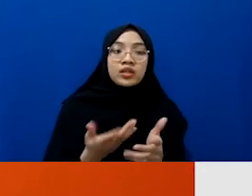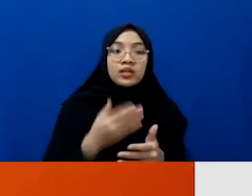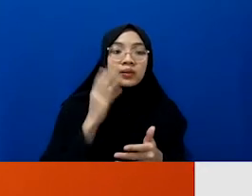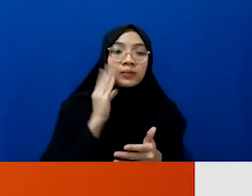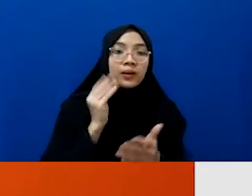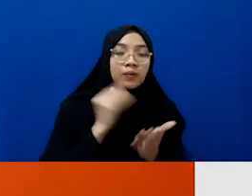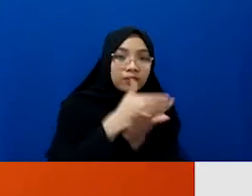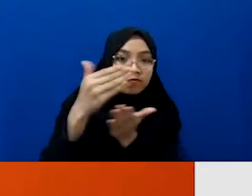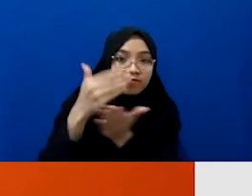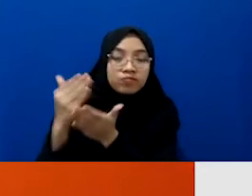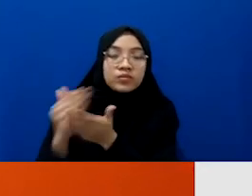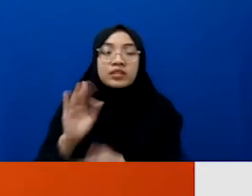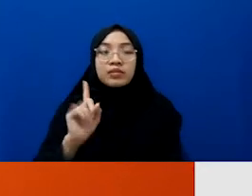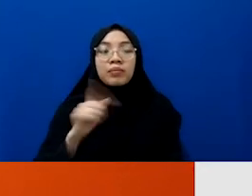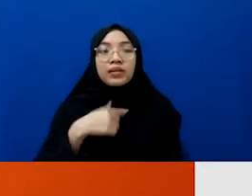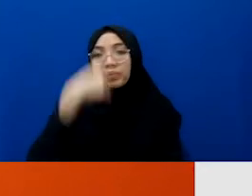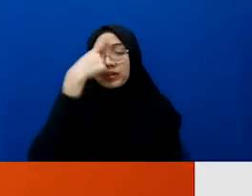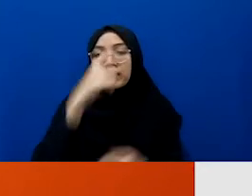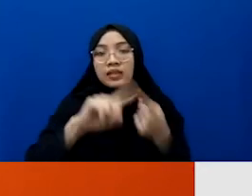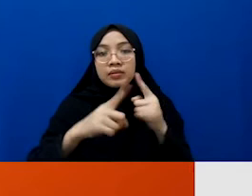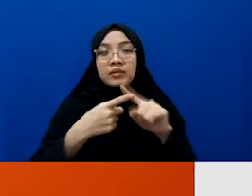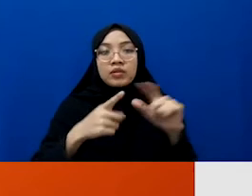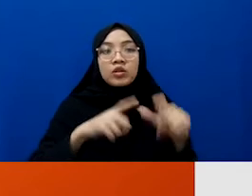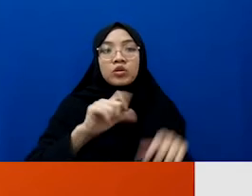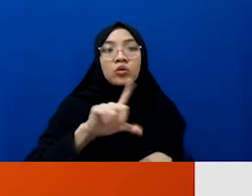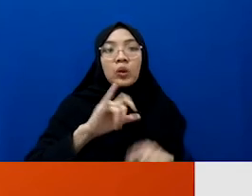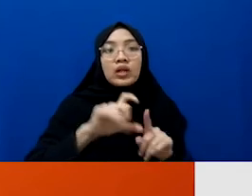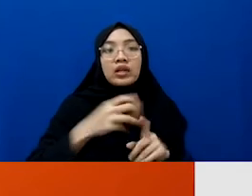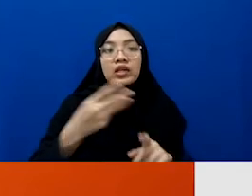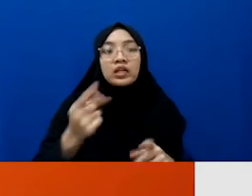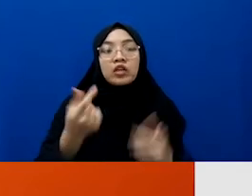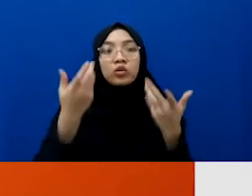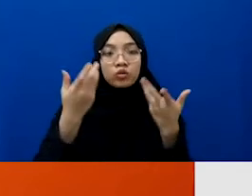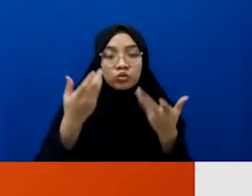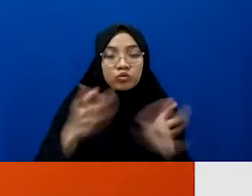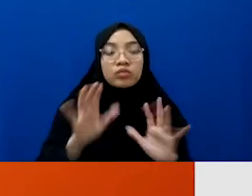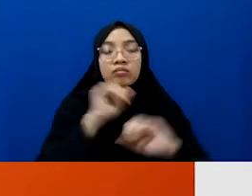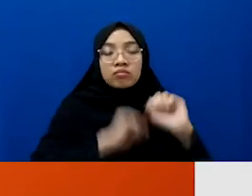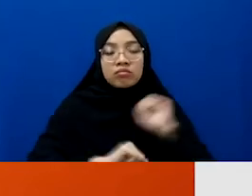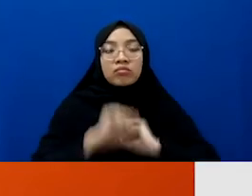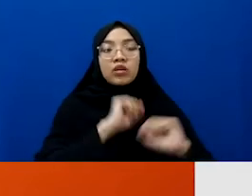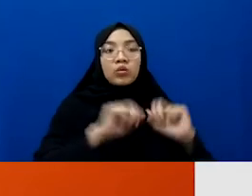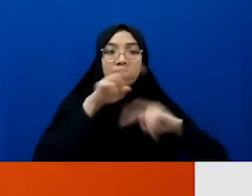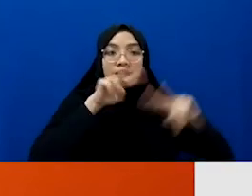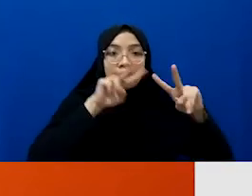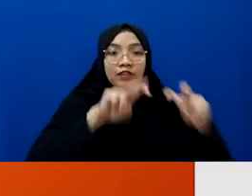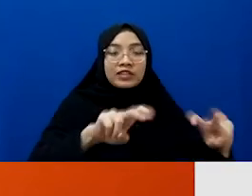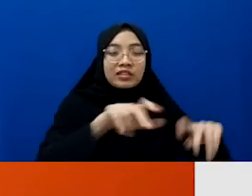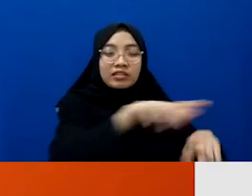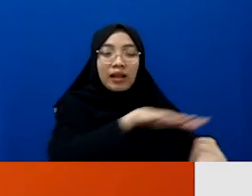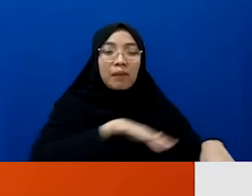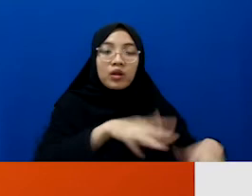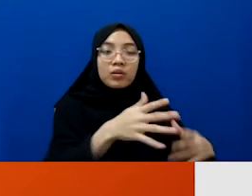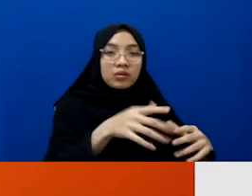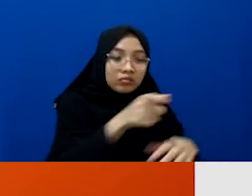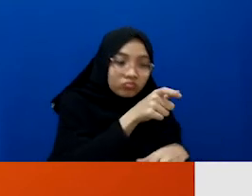pengalaman dan karena saya yakin teman-teman solidar juga sudah pernah melakukan investigasi di lapangan. Dan saya yakin